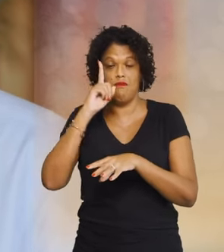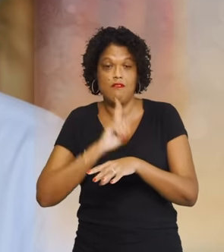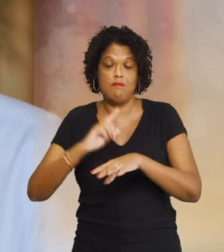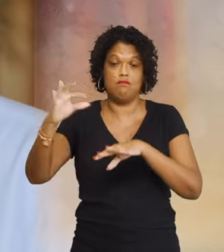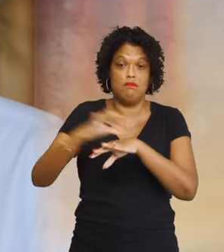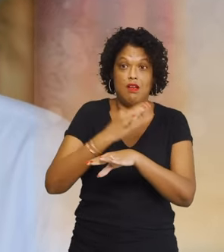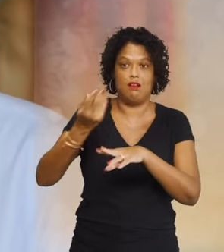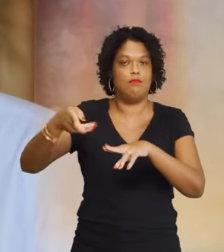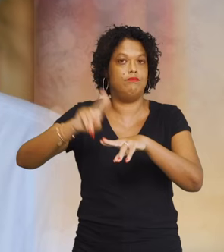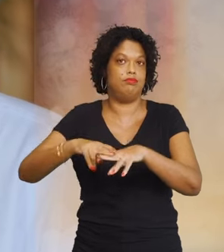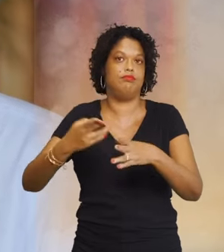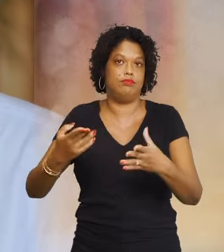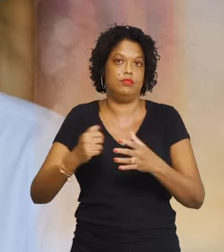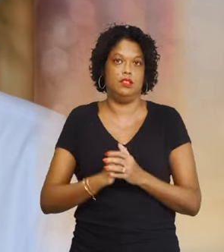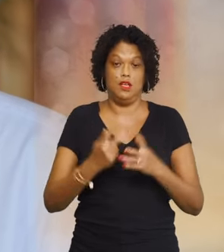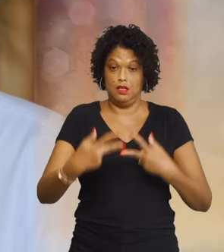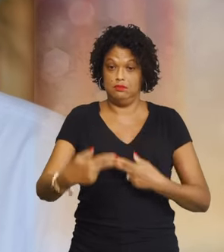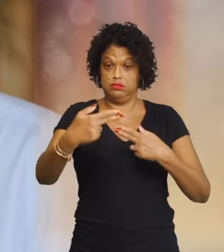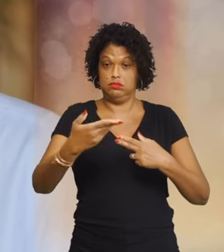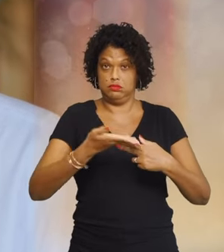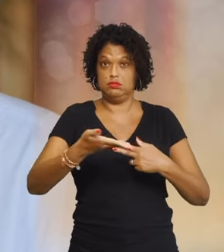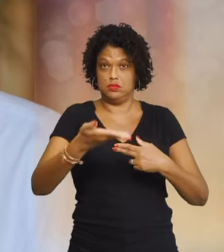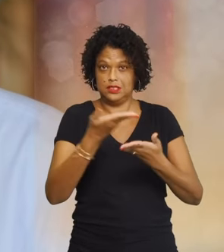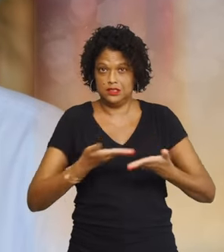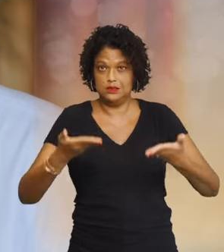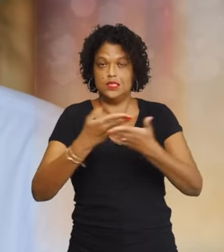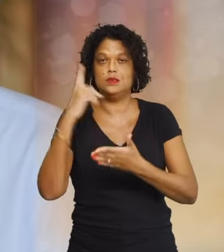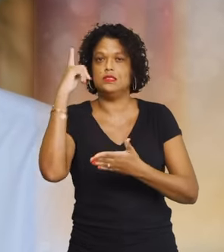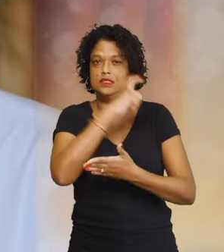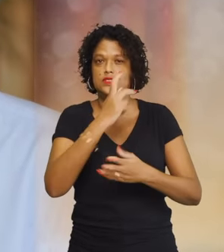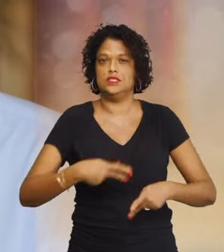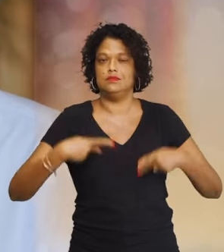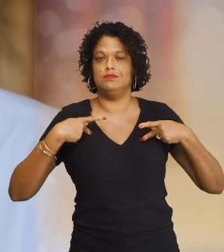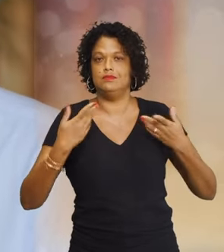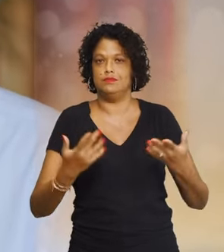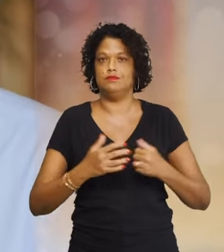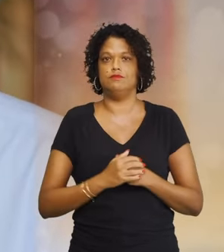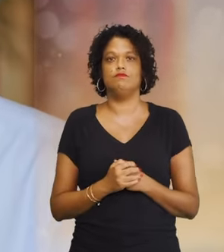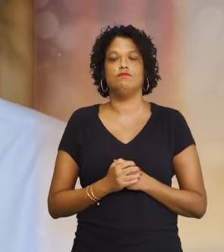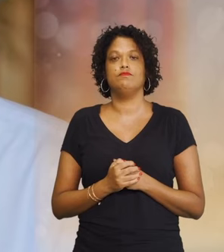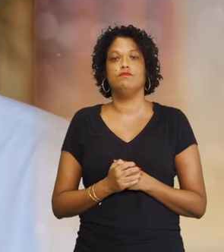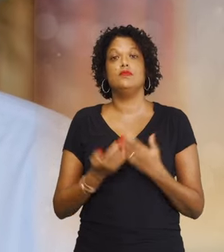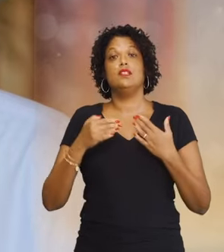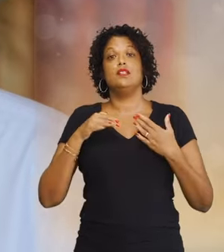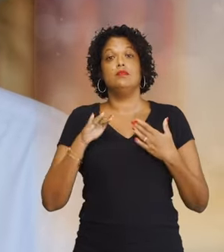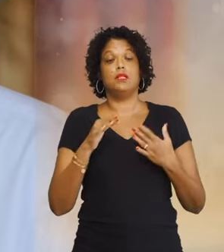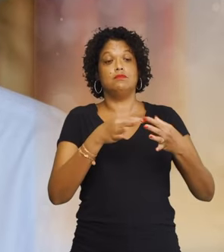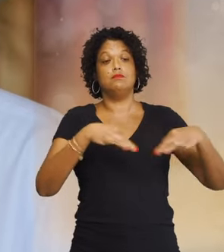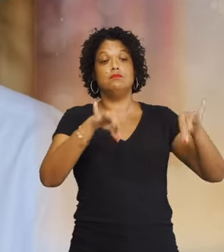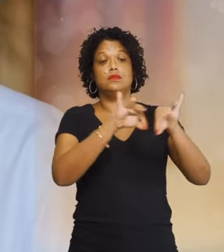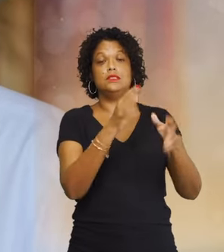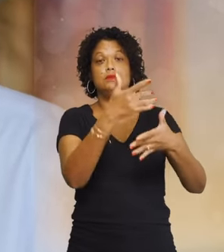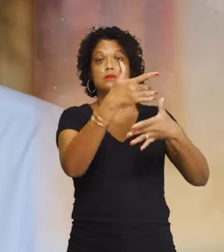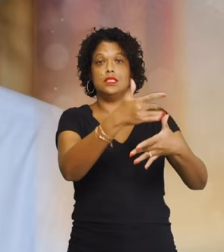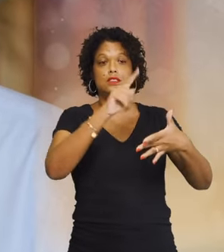perdent un proche. Ces moments sont difficiles et compliqués à vivre. Cependant, nous devons tenir. C'est un pays saoulé, c